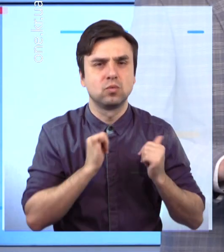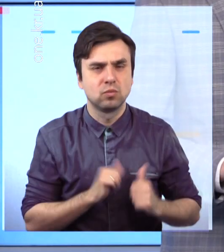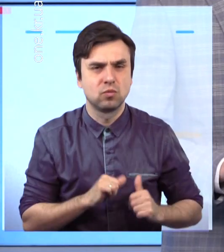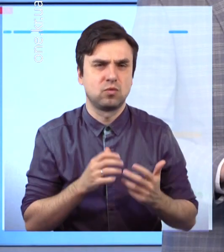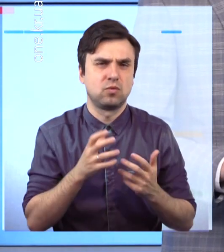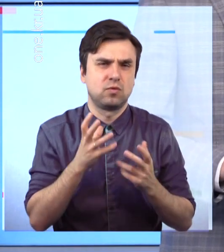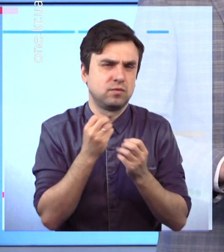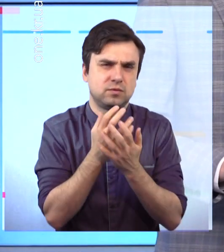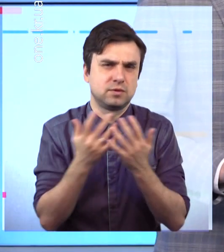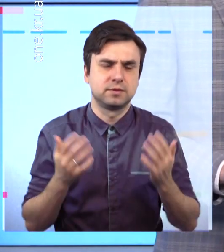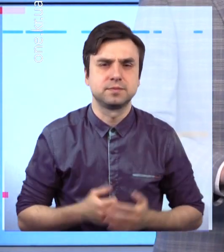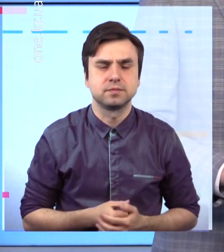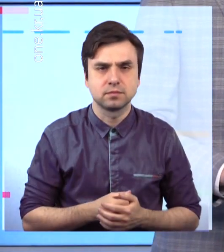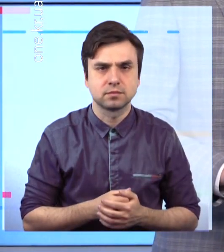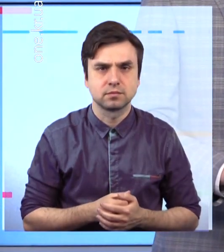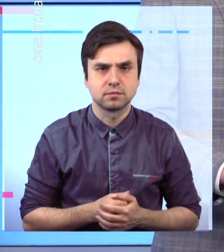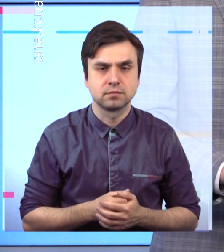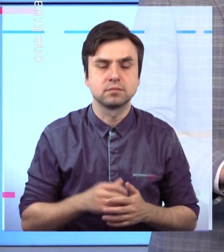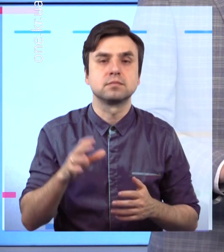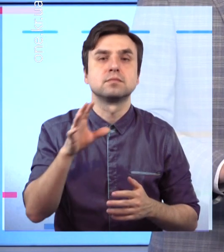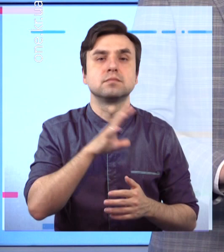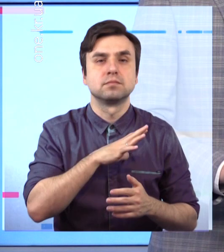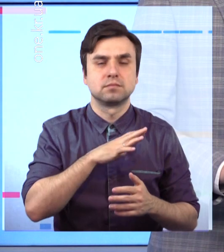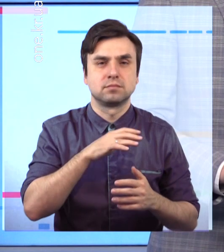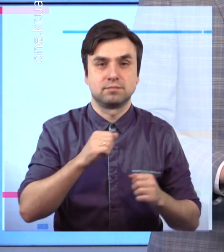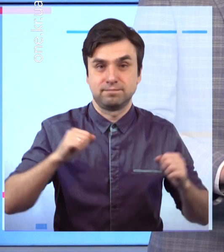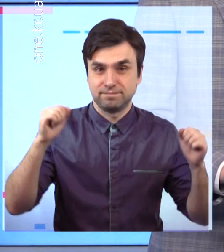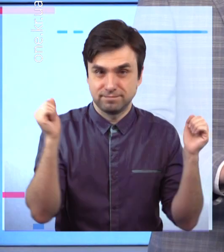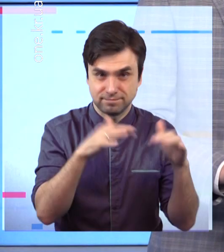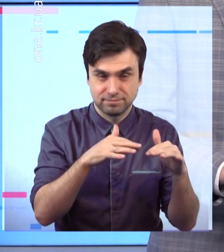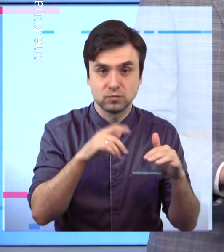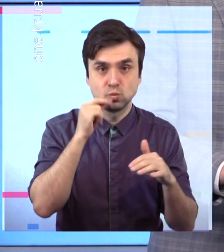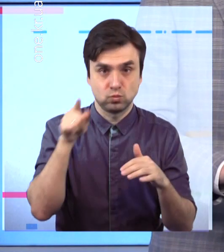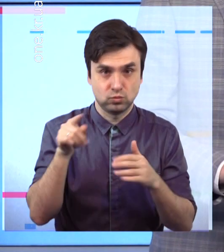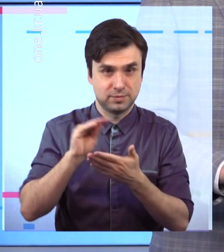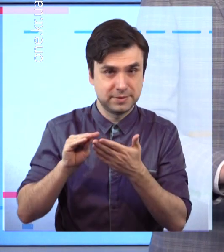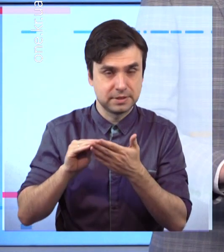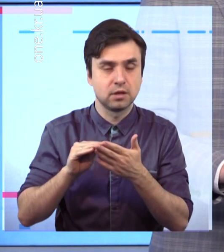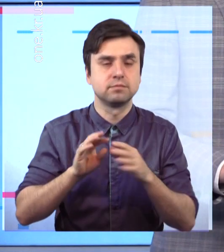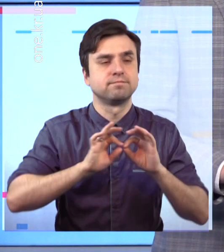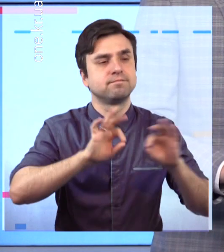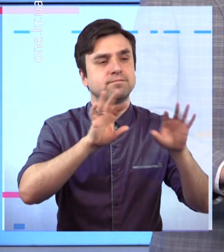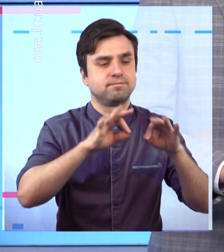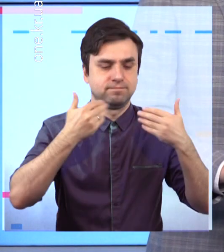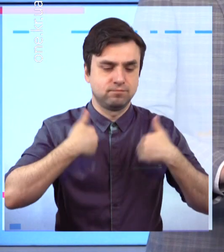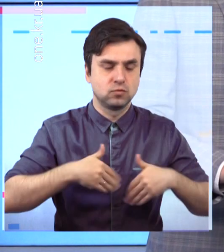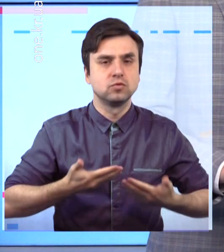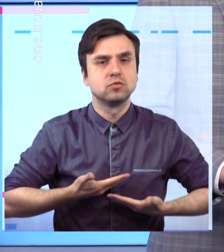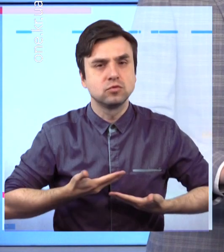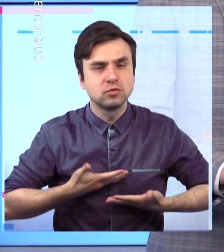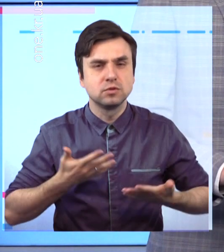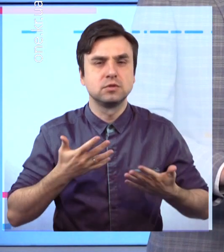Під час літературної вітальні Григорій розповів про своє життя, творчий шлях, прочитав вірші з кожного циклу збірки,